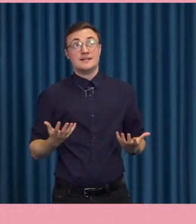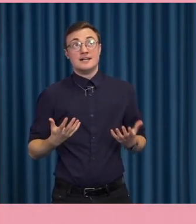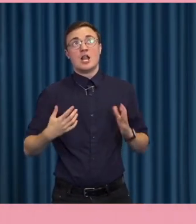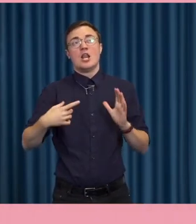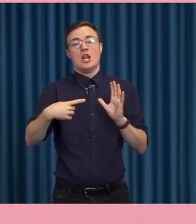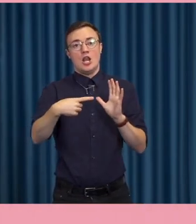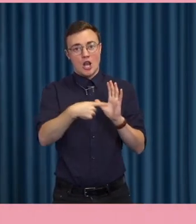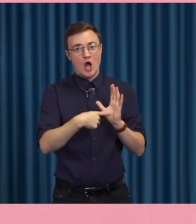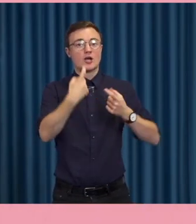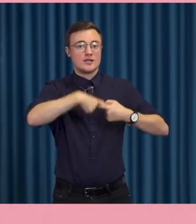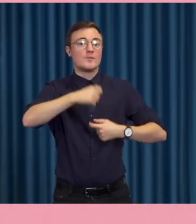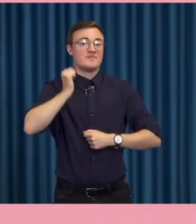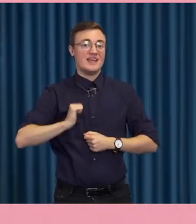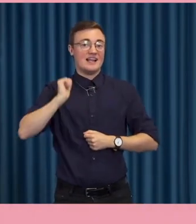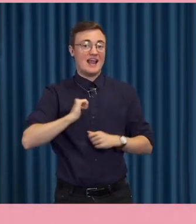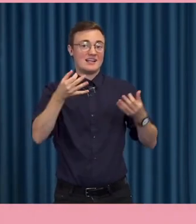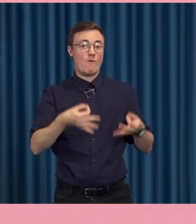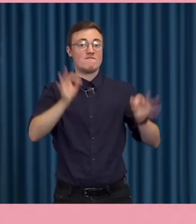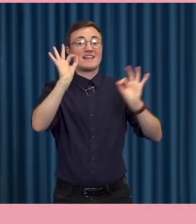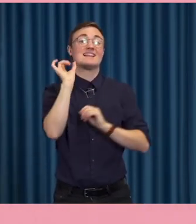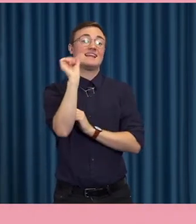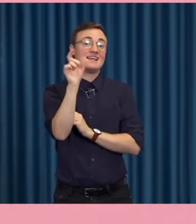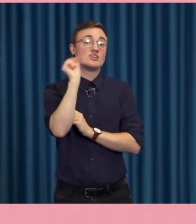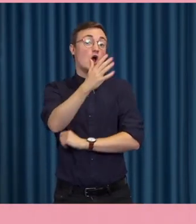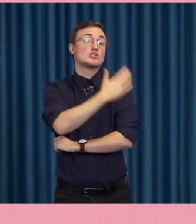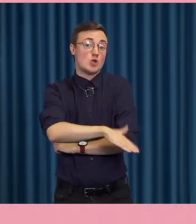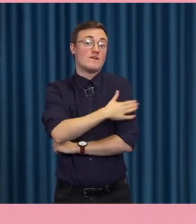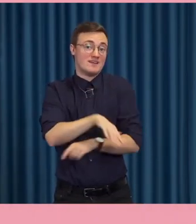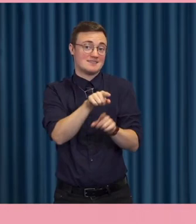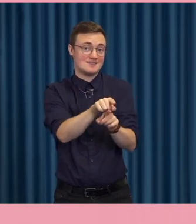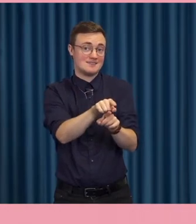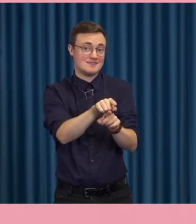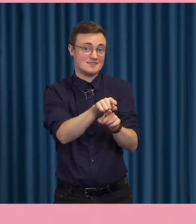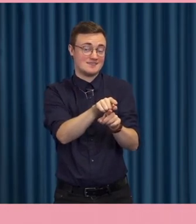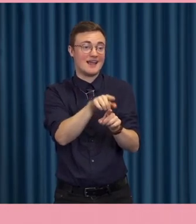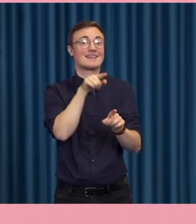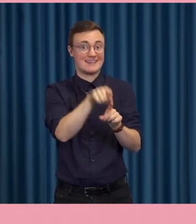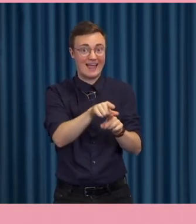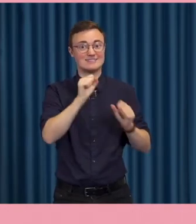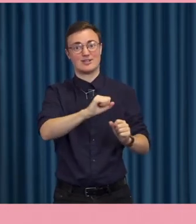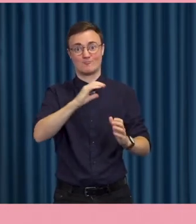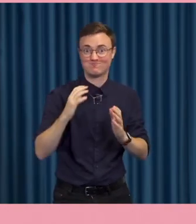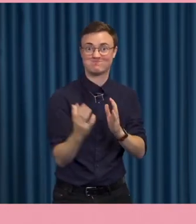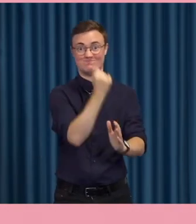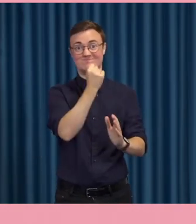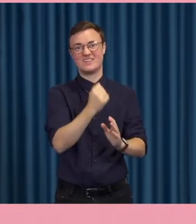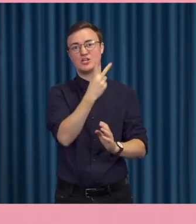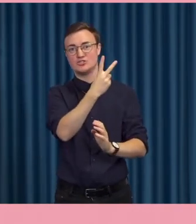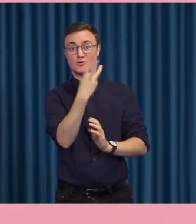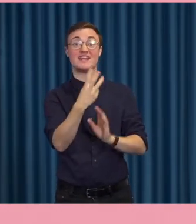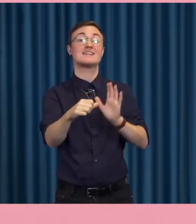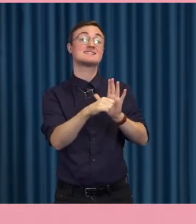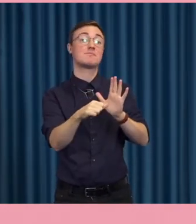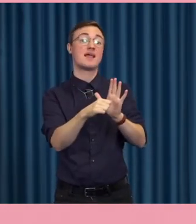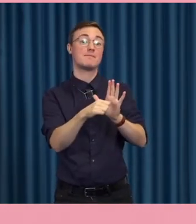lagen om tillgänglighet tillgänglig offentlig digital service slår igenom 23 september